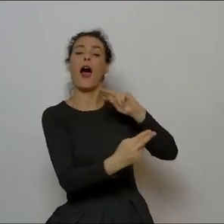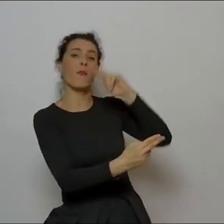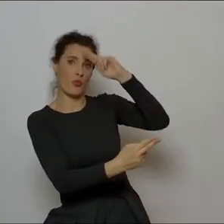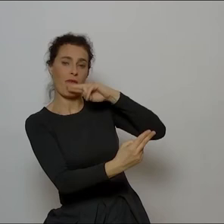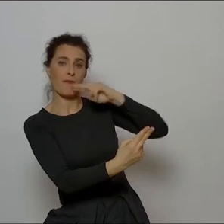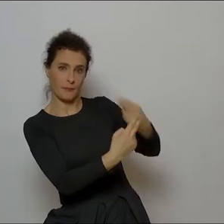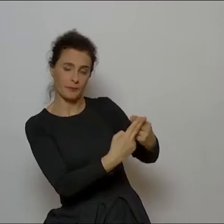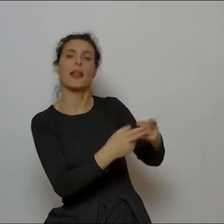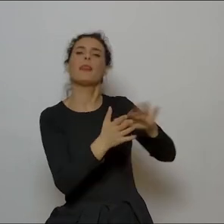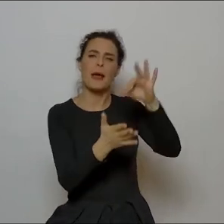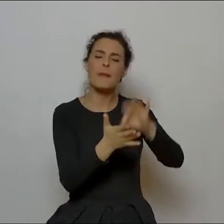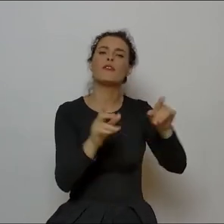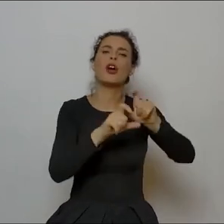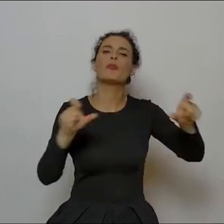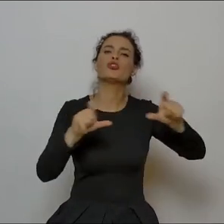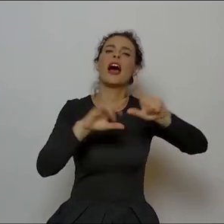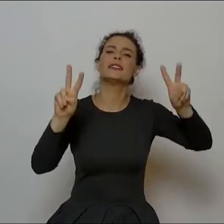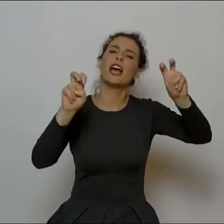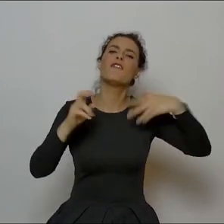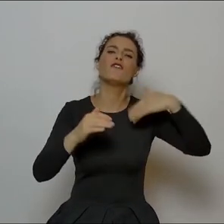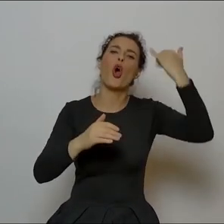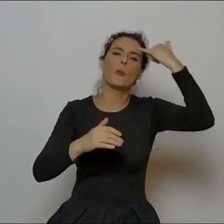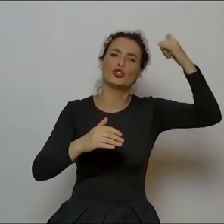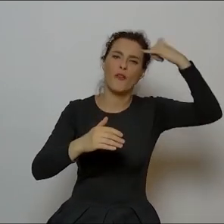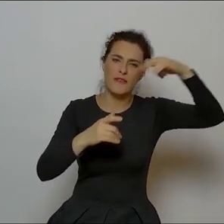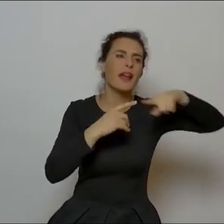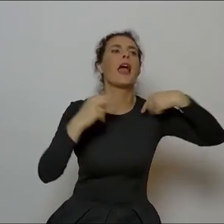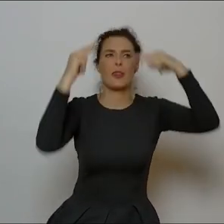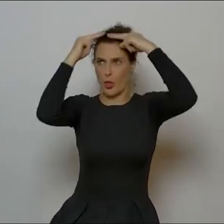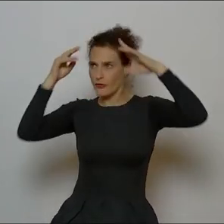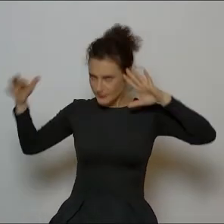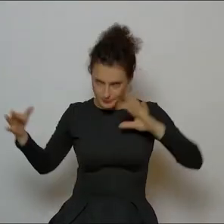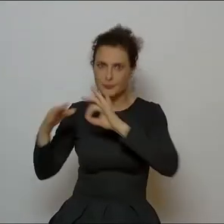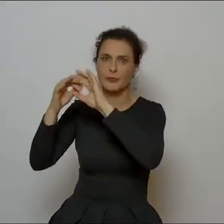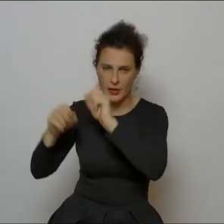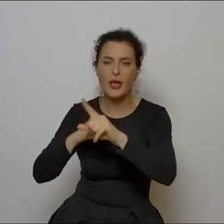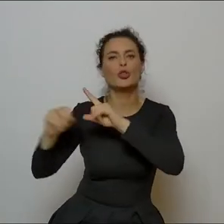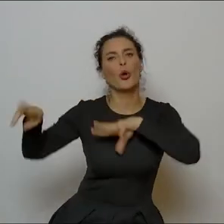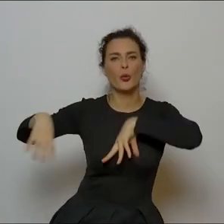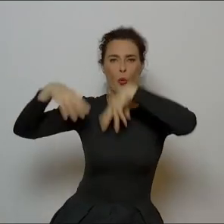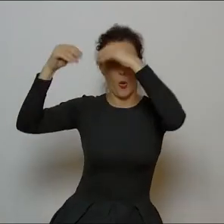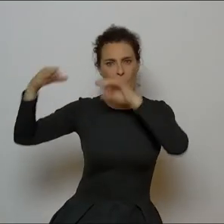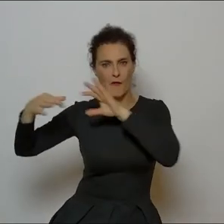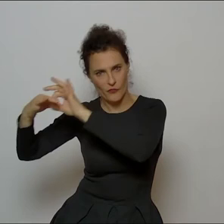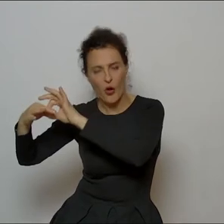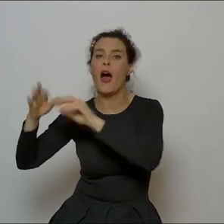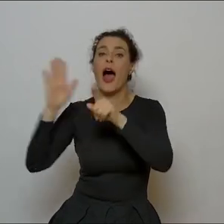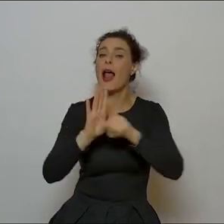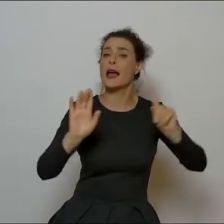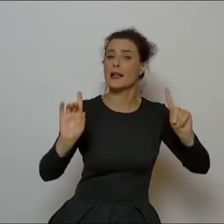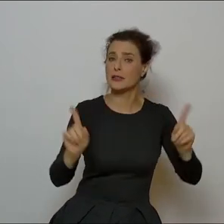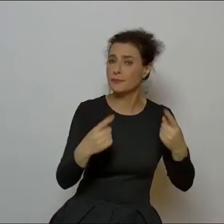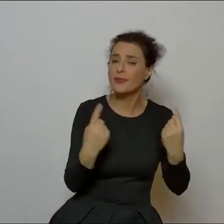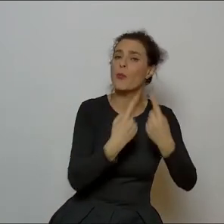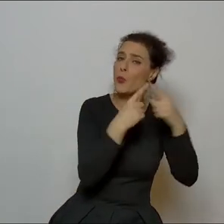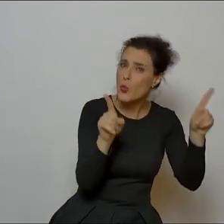sytuacja wyobcowania do pewnego stopnia zbliża go do mnie duchowo, choć trzeba z góry zaznaczyć, że sytuacja muzyka jest z gruntu